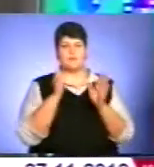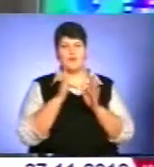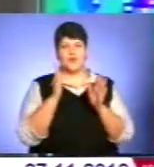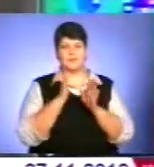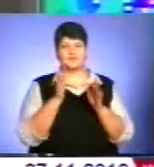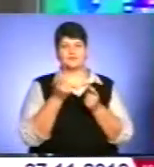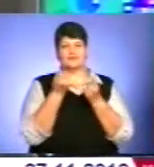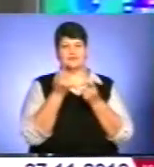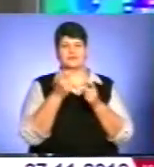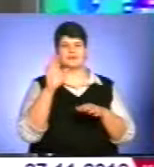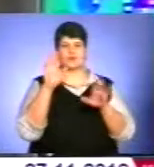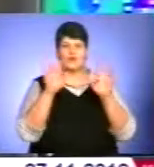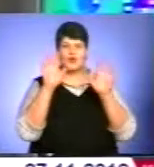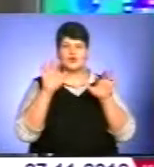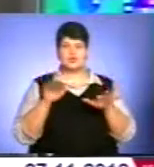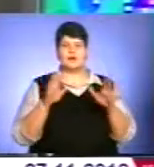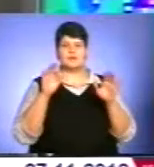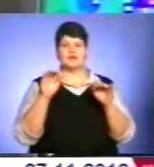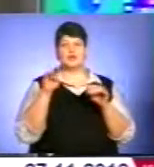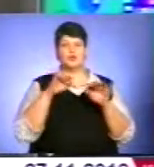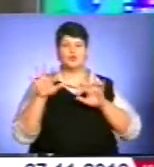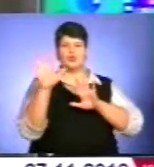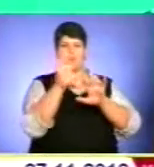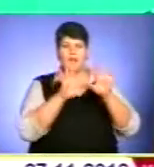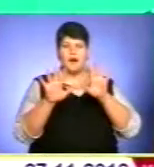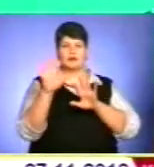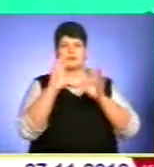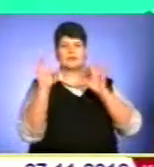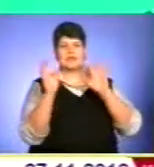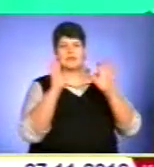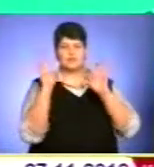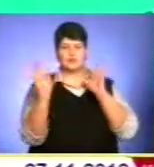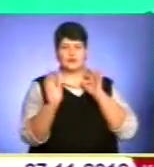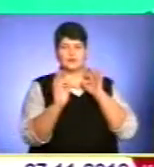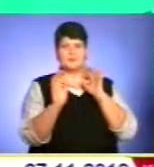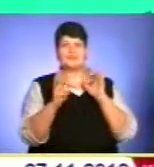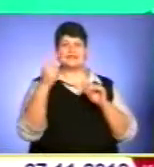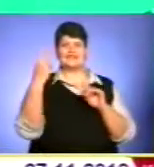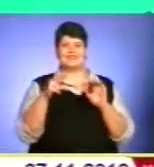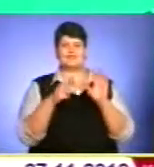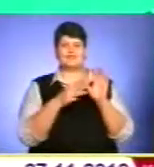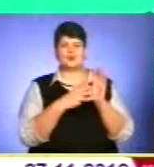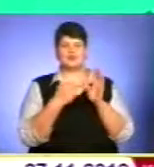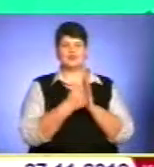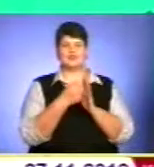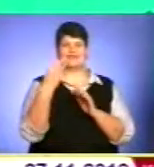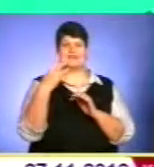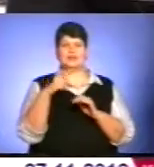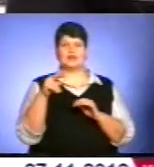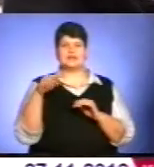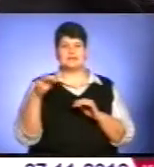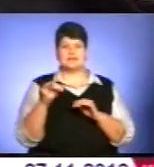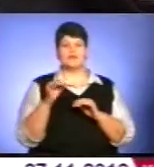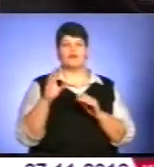короткочасними дощами, туманами і поривчастим південним вітром, кажуть метеорологи. З 28 до 30 листопада вночі